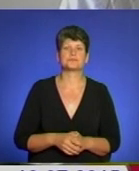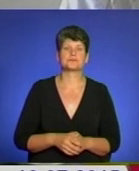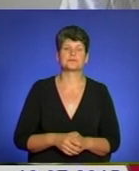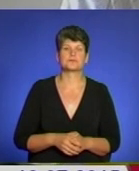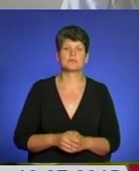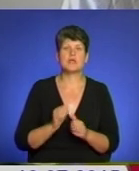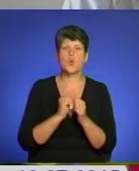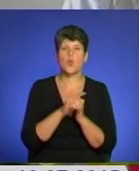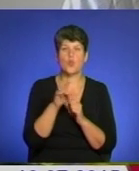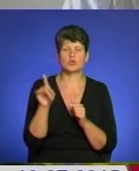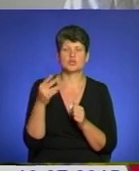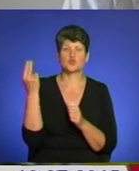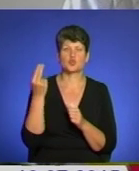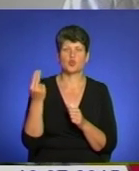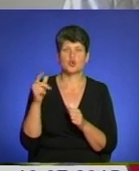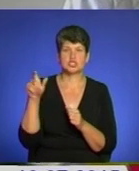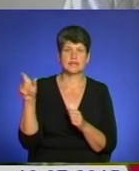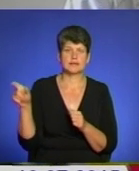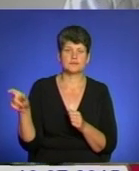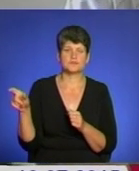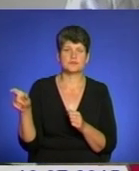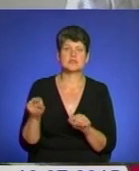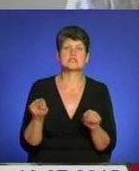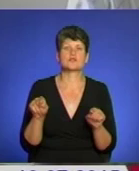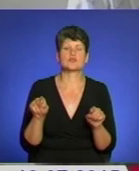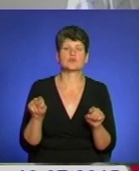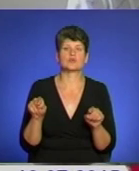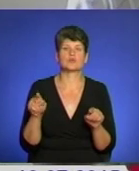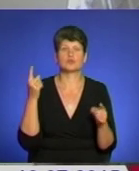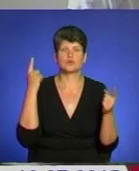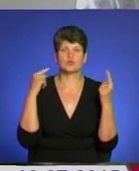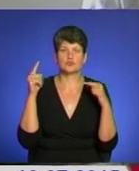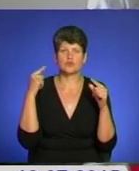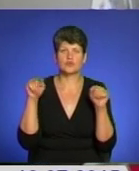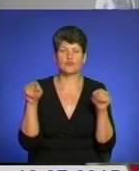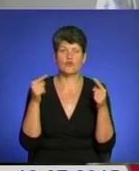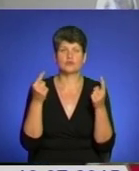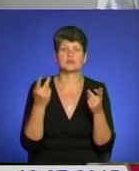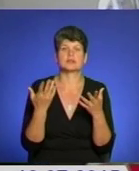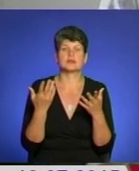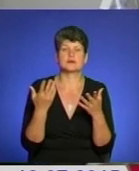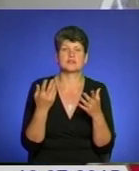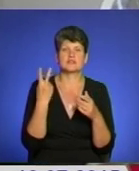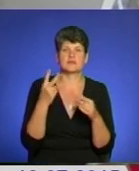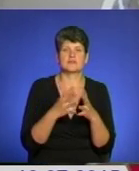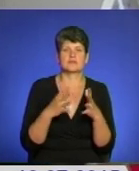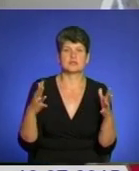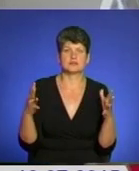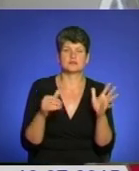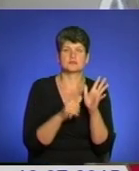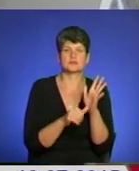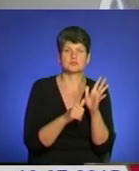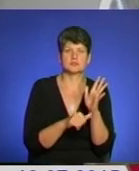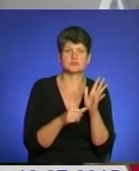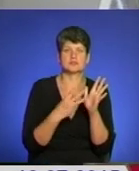Кожен із художників створює по кілька картин. Дві великі картини 60